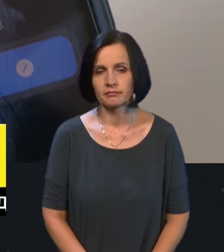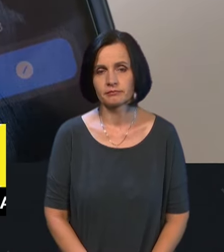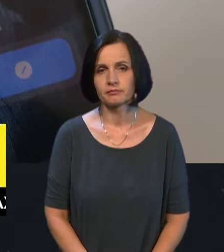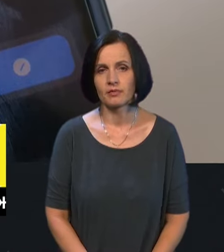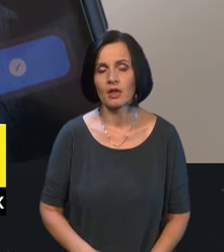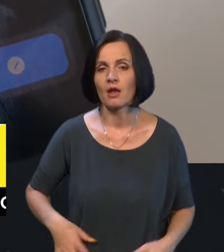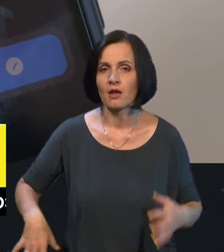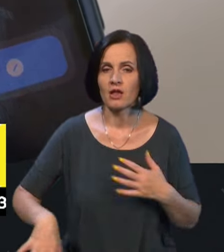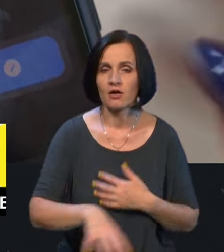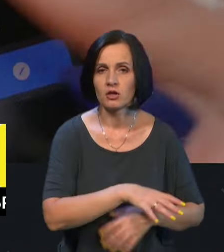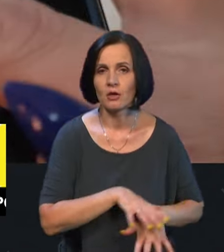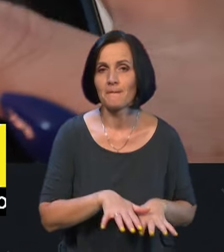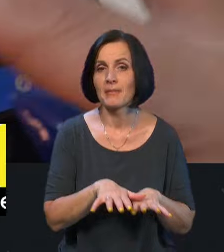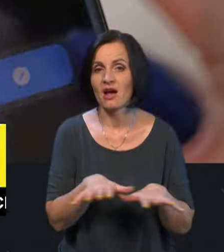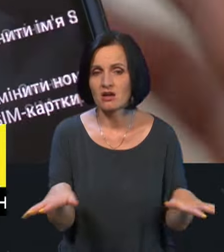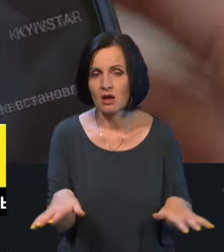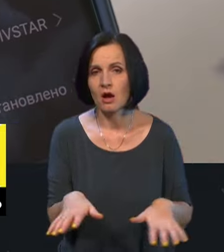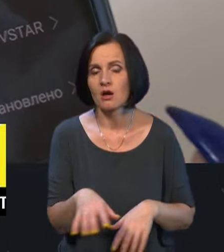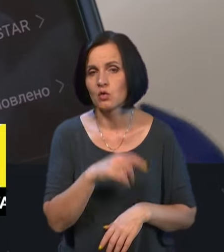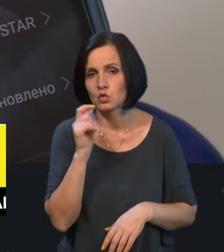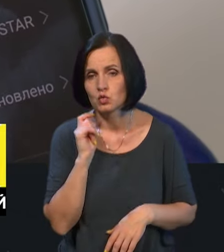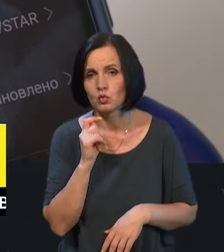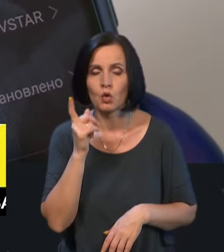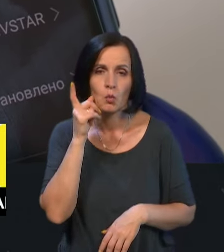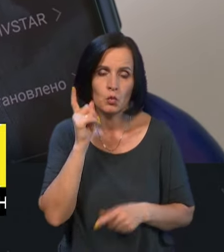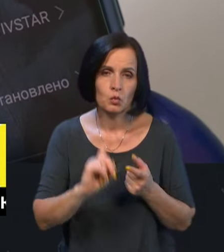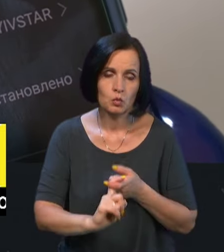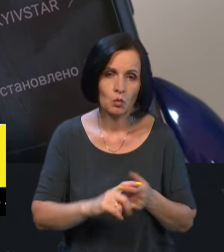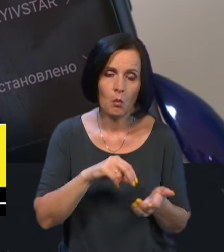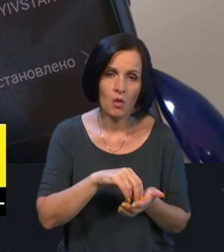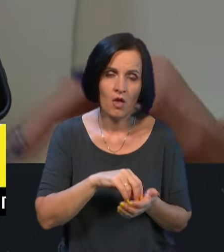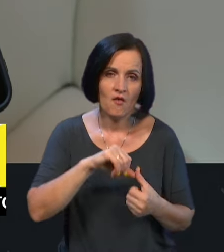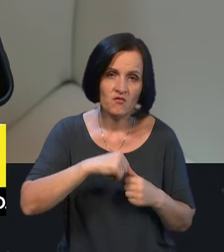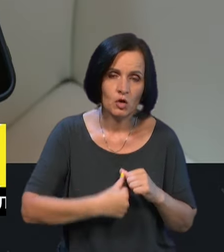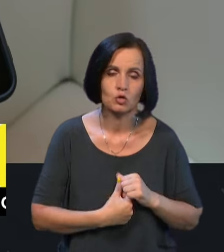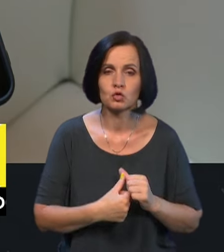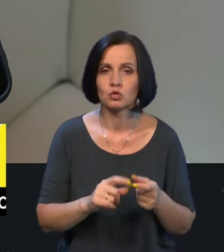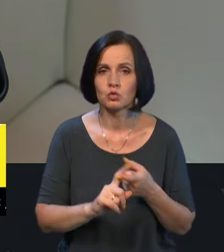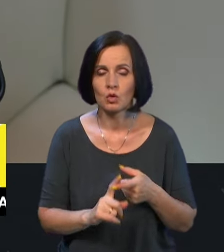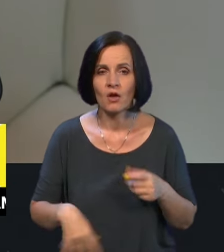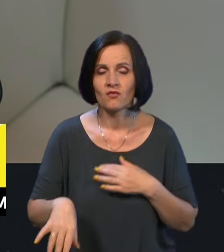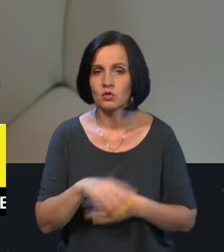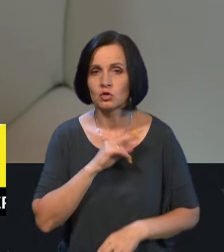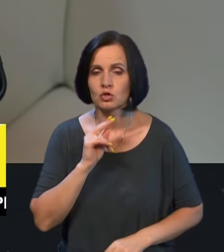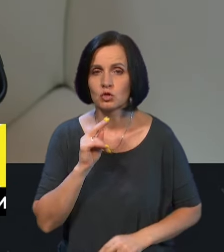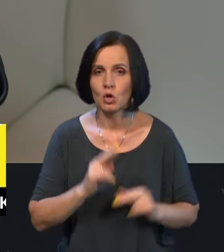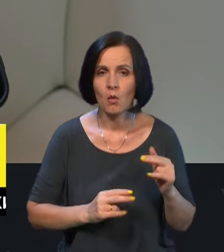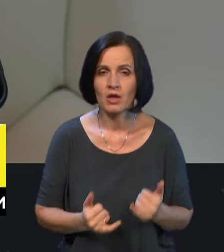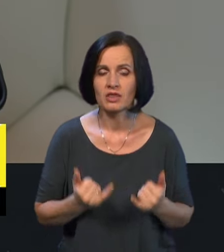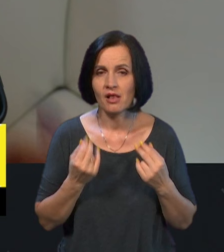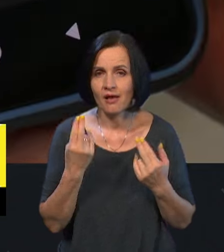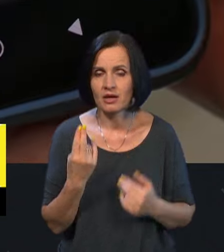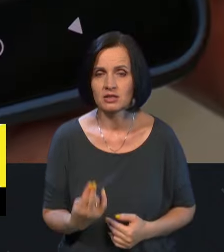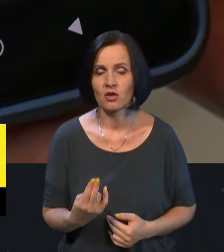Всі мережі в Україні і мобільного зв'язку фіксовано, вони все будувались для цивільного життя. І в